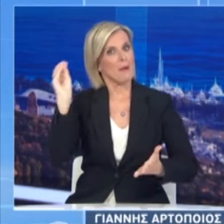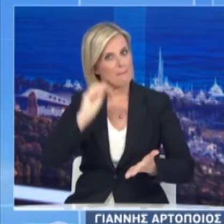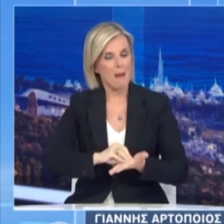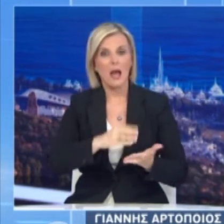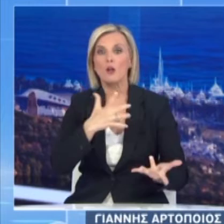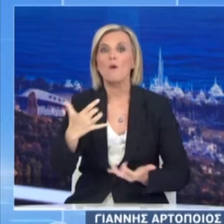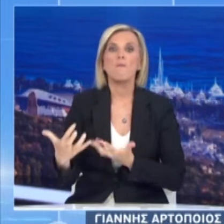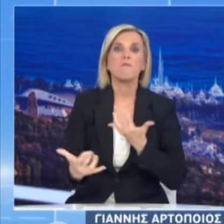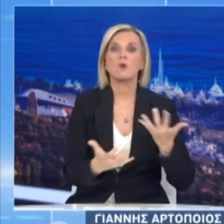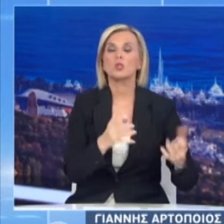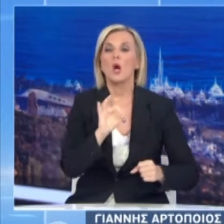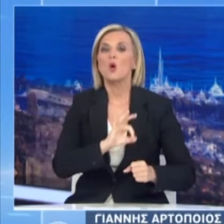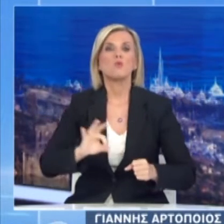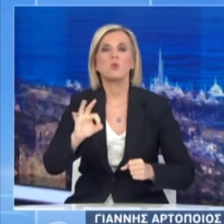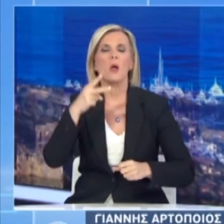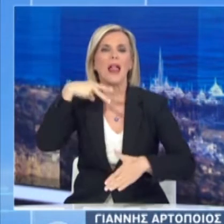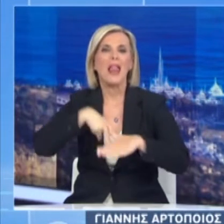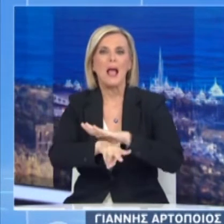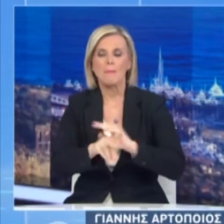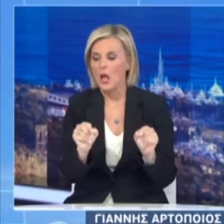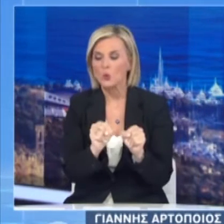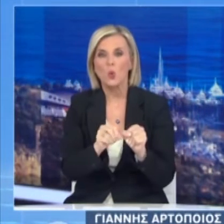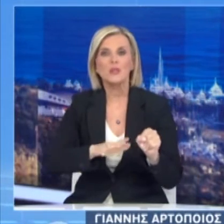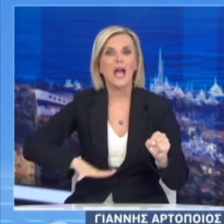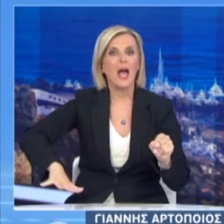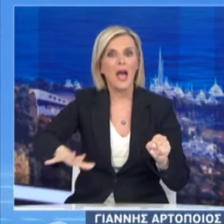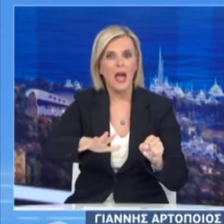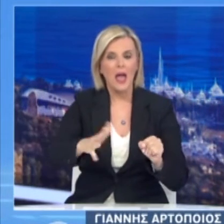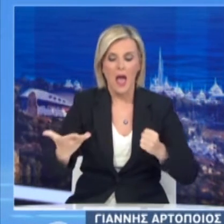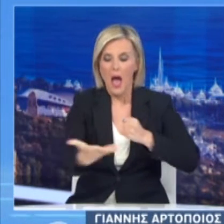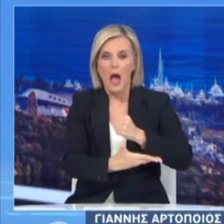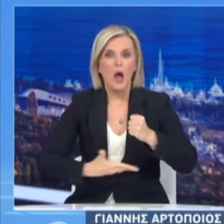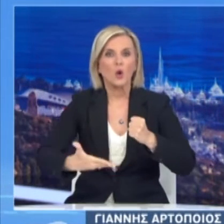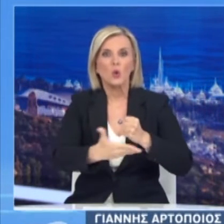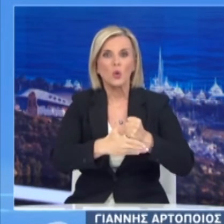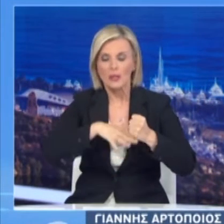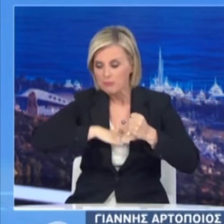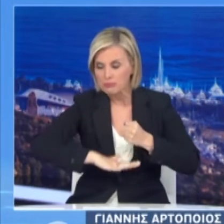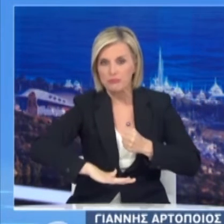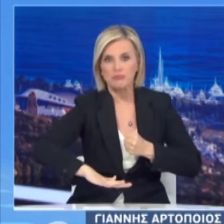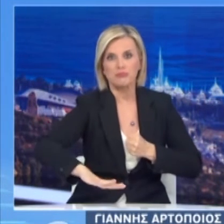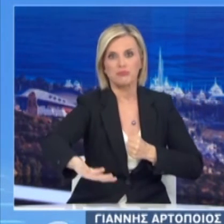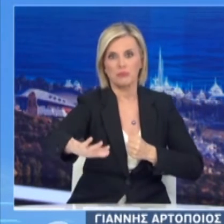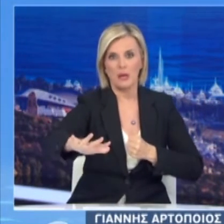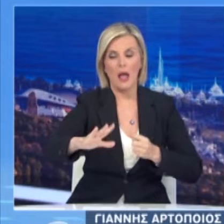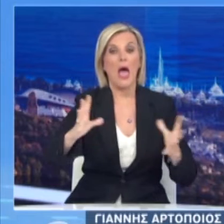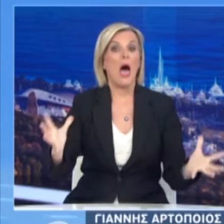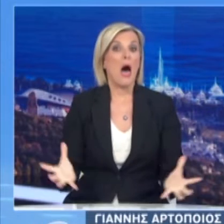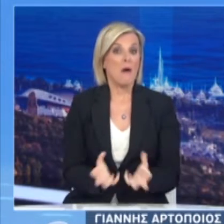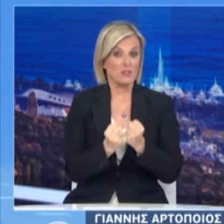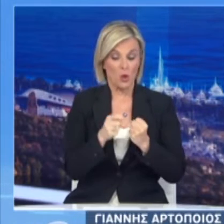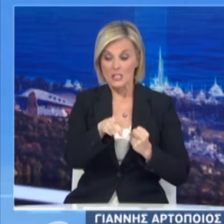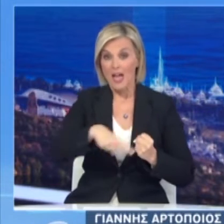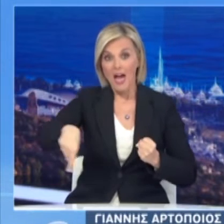στο Σερνικάκι Φωκίδας στις 1 και 10 το μεσημέρι σε αγροτική έκταση. Χωρίς όμως να απειλεί η κατοικημένη περιοχή,